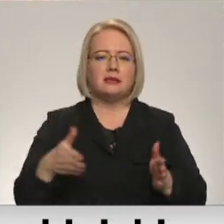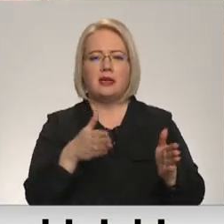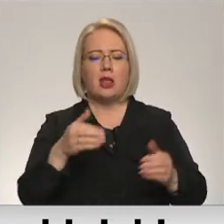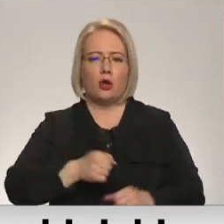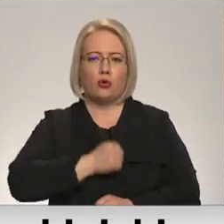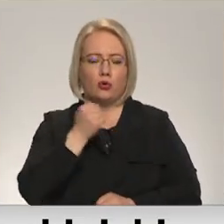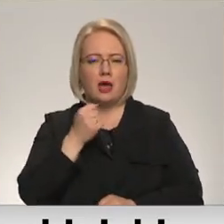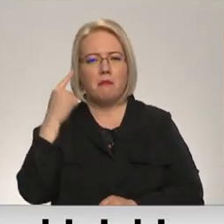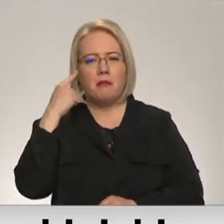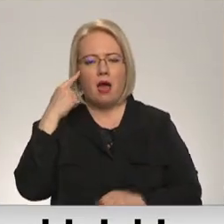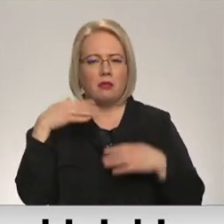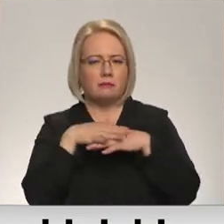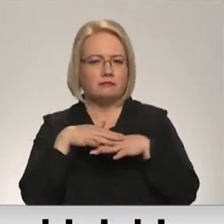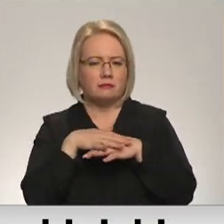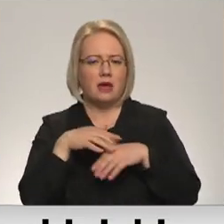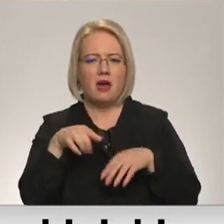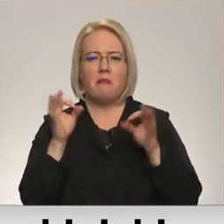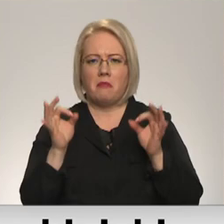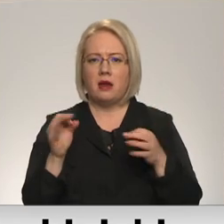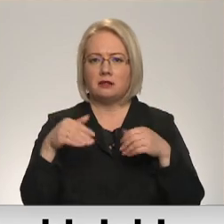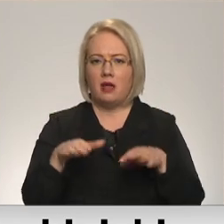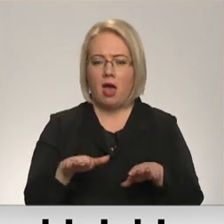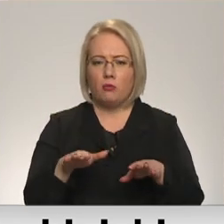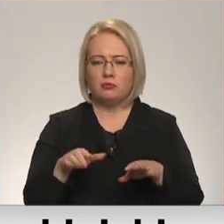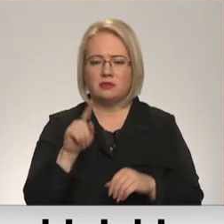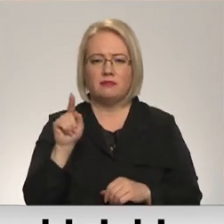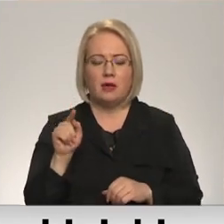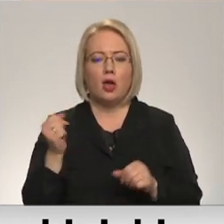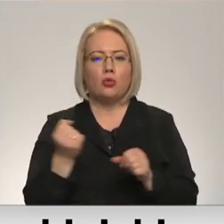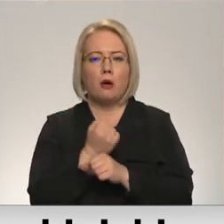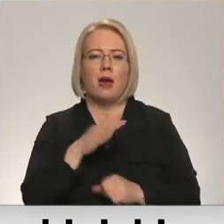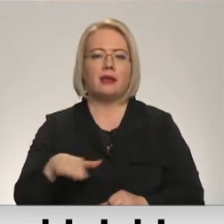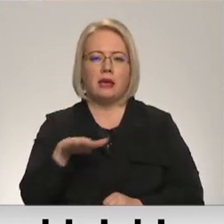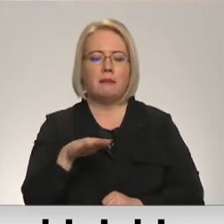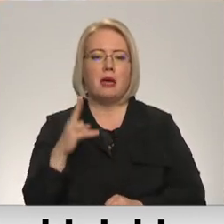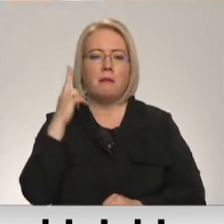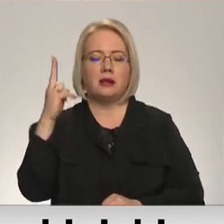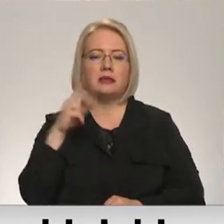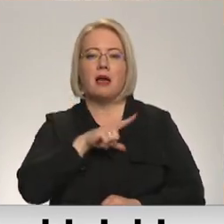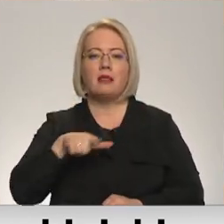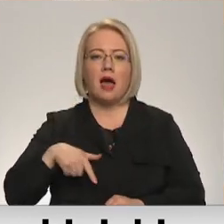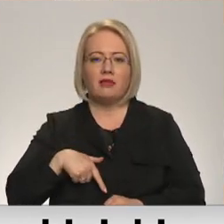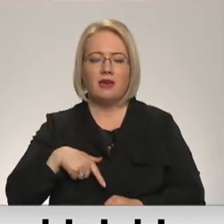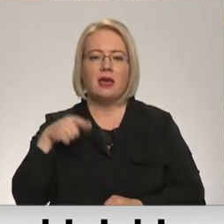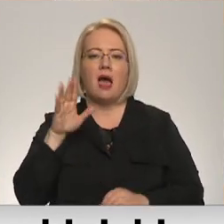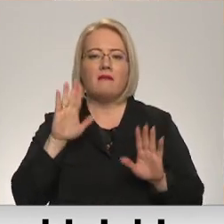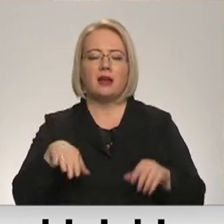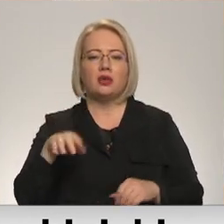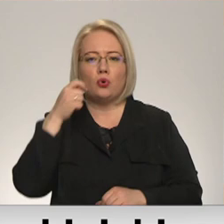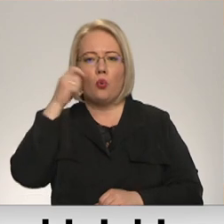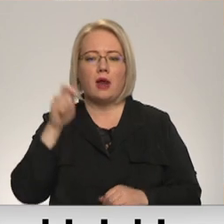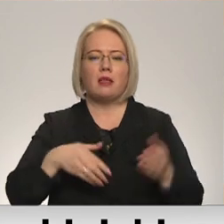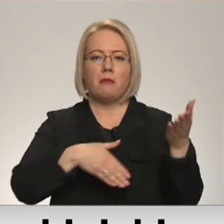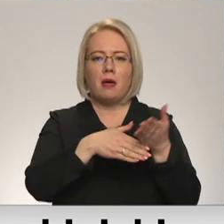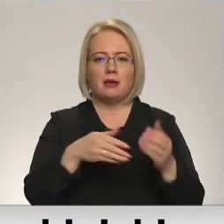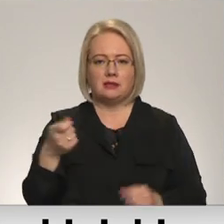Prātu nodarbināja domas, vai šis ir pareizi slēmums. Tomēr ģimene pārliecinājusi, ka Latvijā esot, Katerina varēs Ukrainai palīdzēt